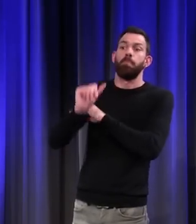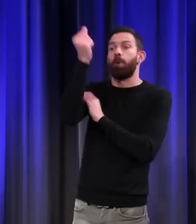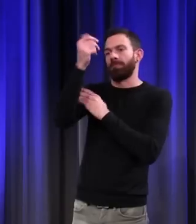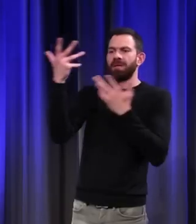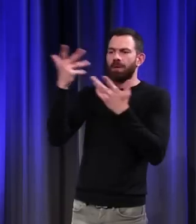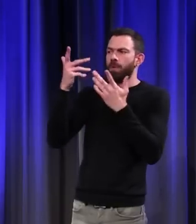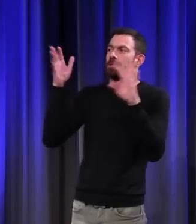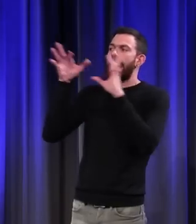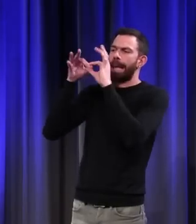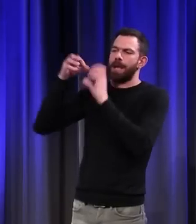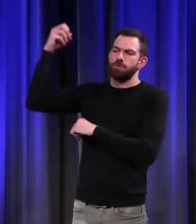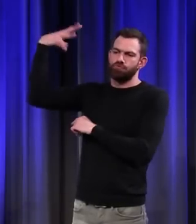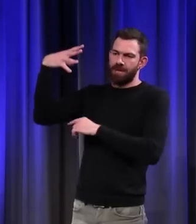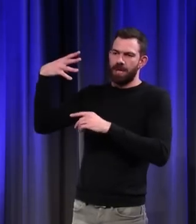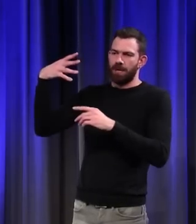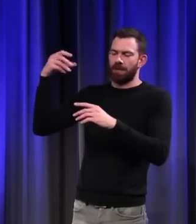rapport à la lumière.